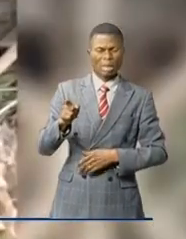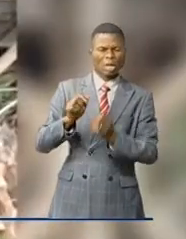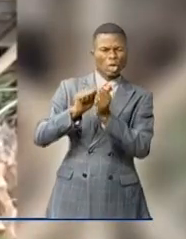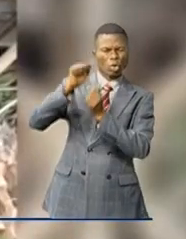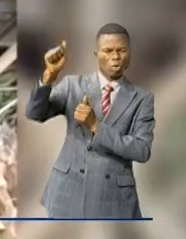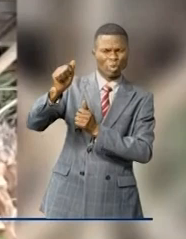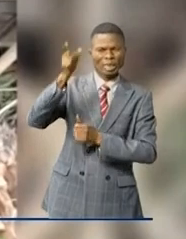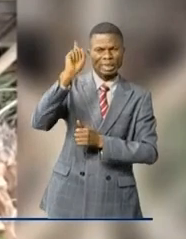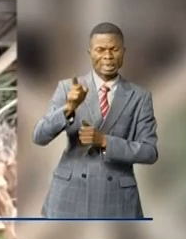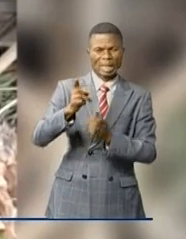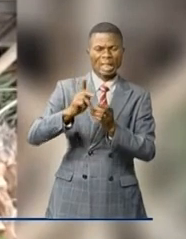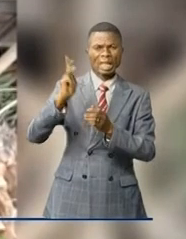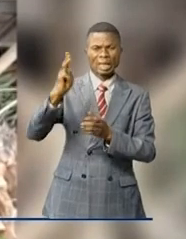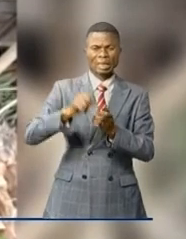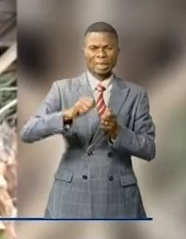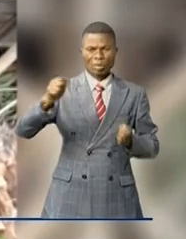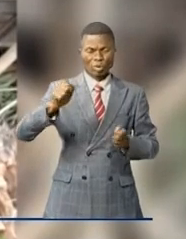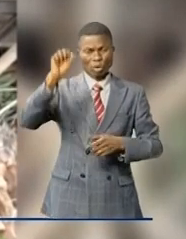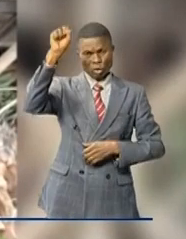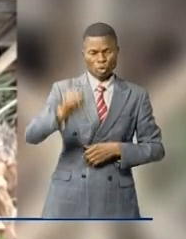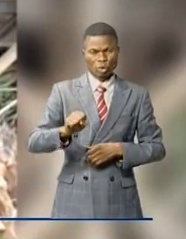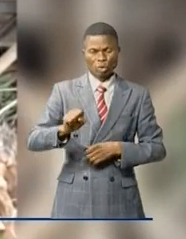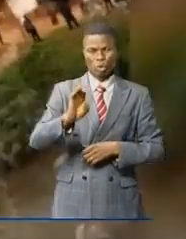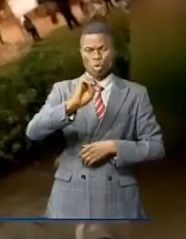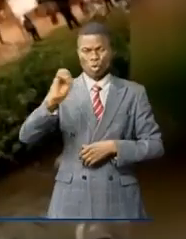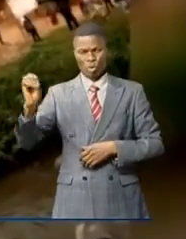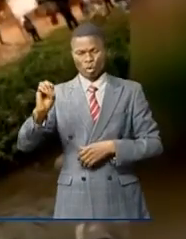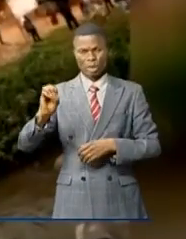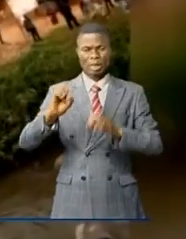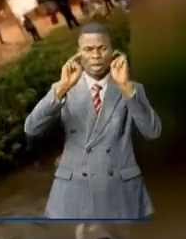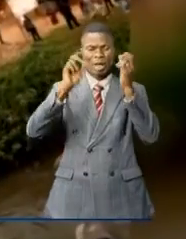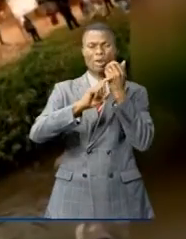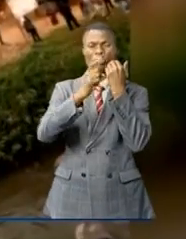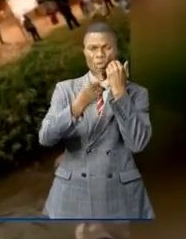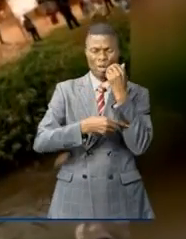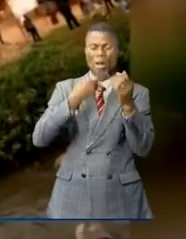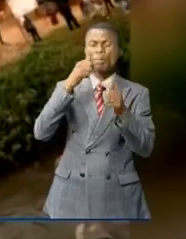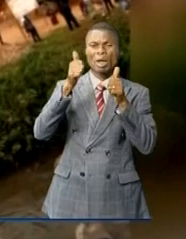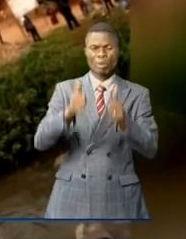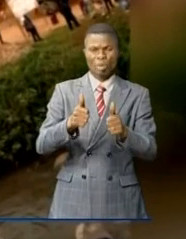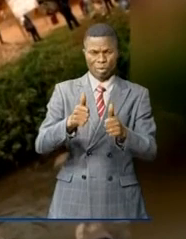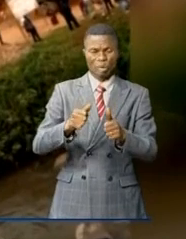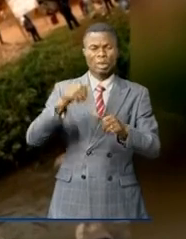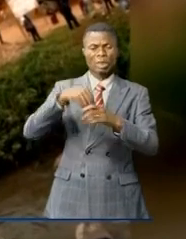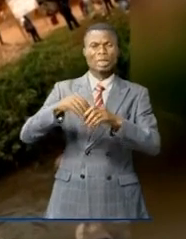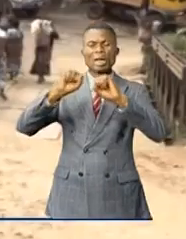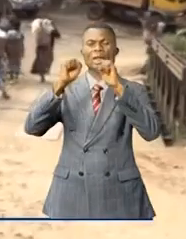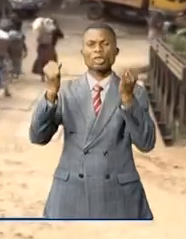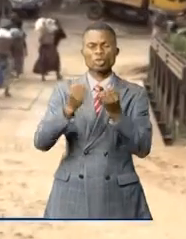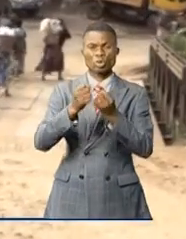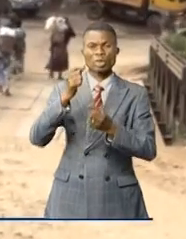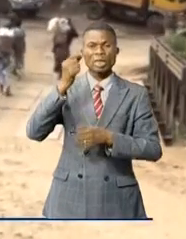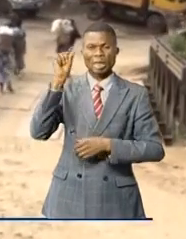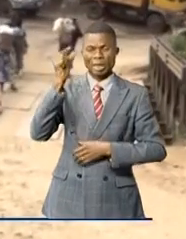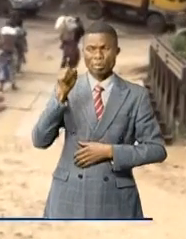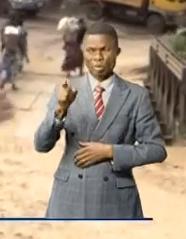de kilomètres au sud-ouest de Bukavu font un témoignage positif à l'endroit de cette entreprise minière. Dans